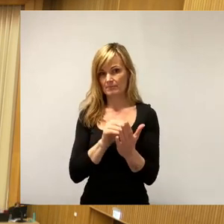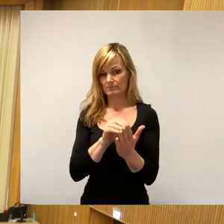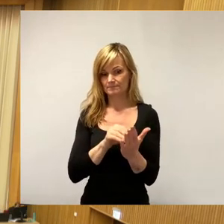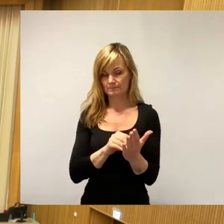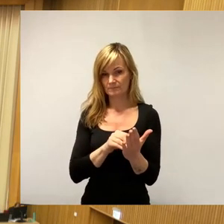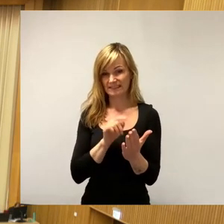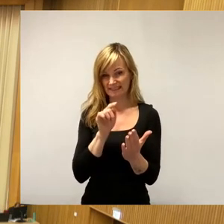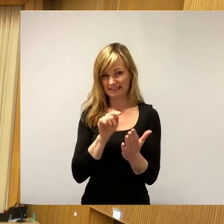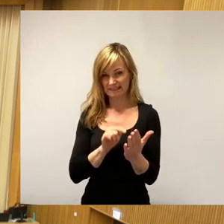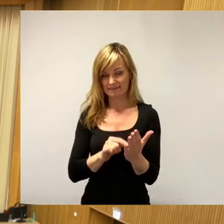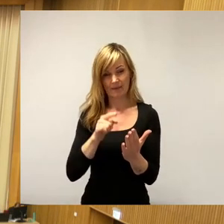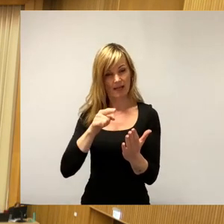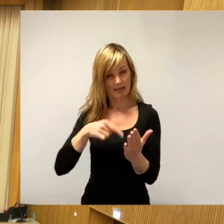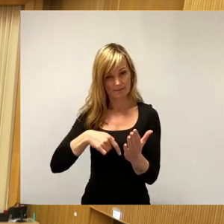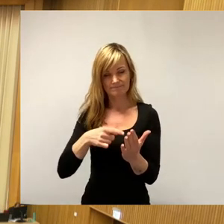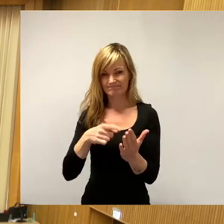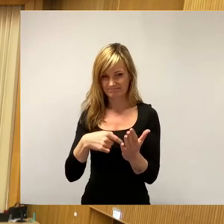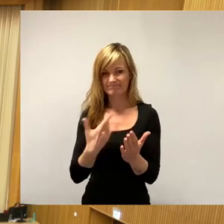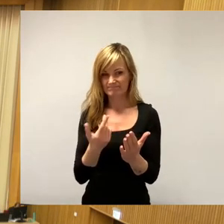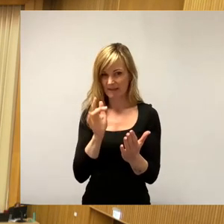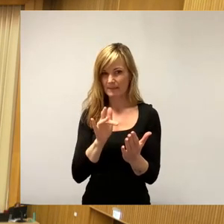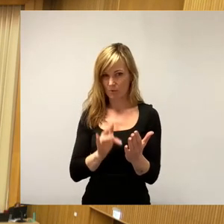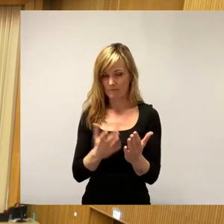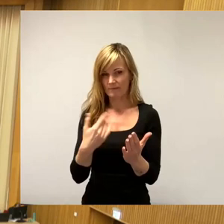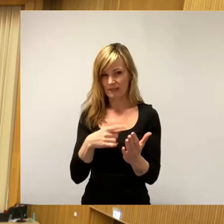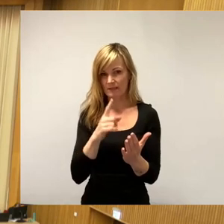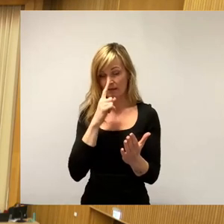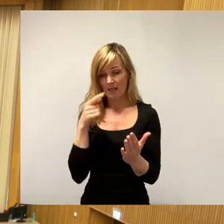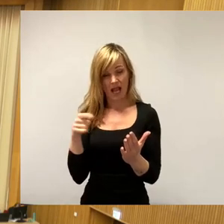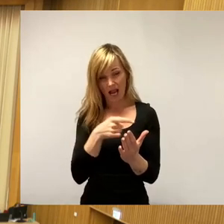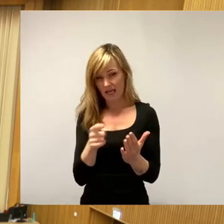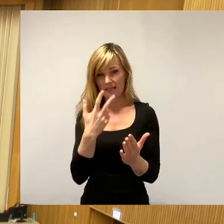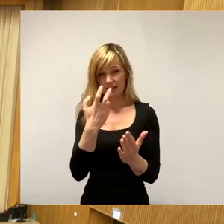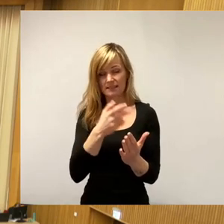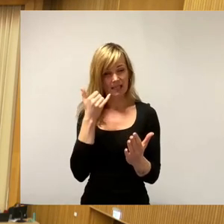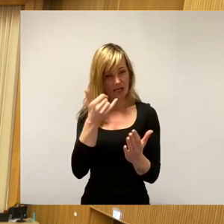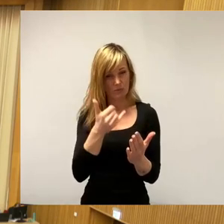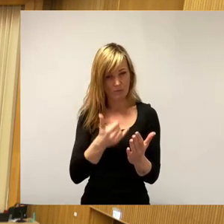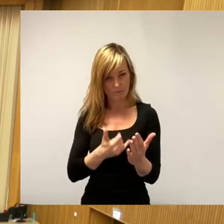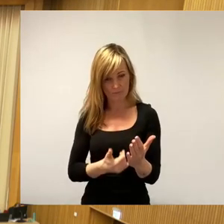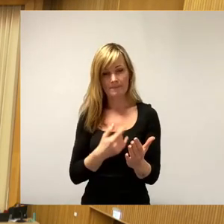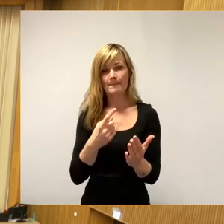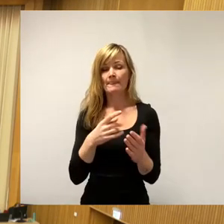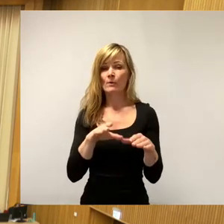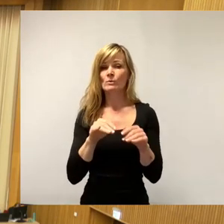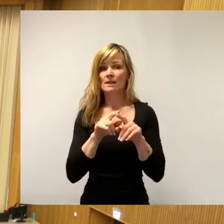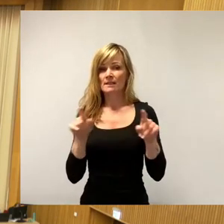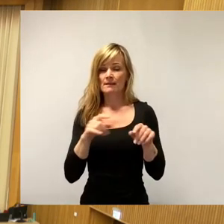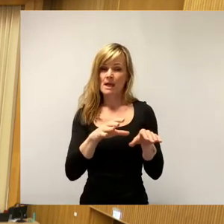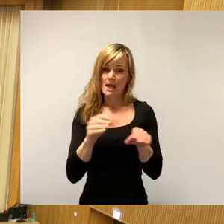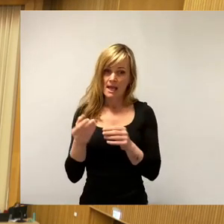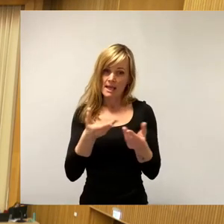dieser Veränderung betroffen sind, angerufen. Die Unternehmen sind auch eingeladen worden, sich die